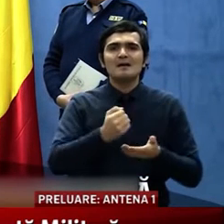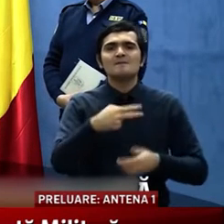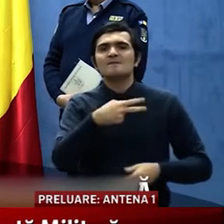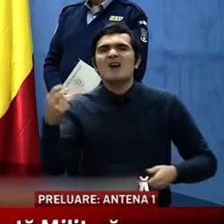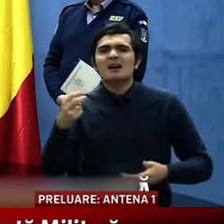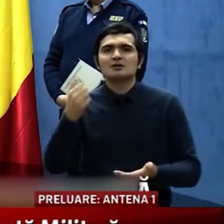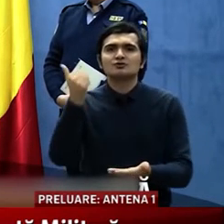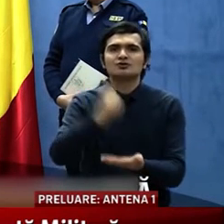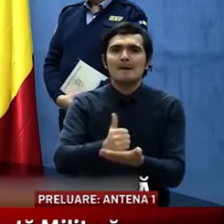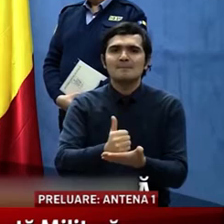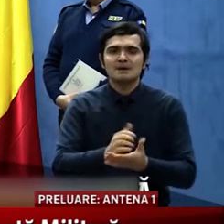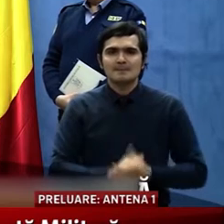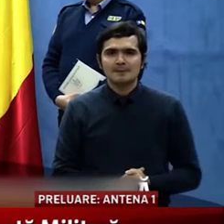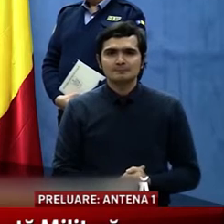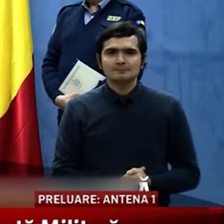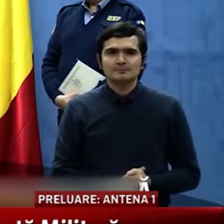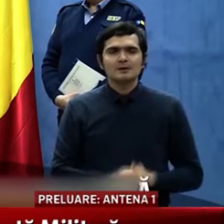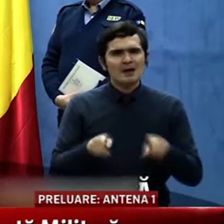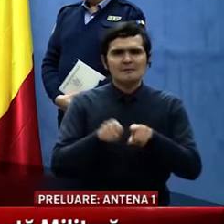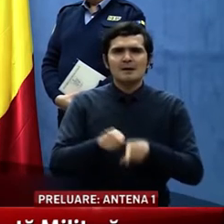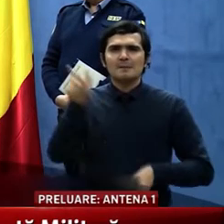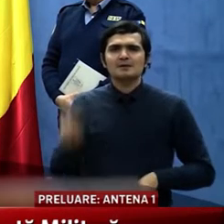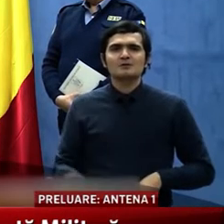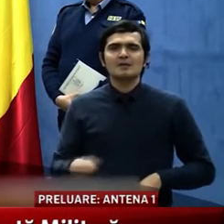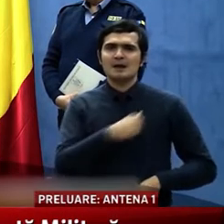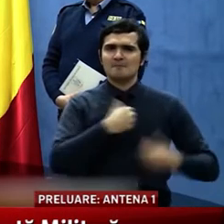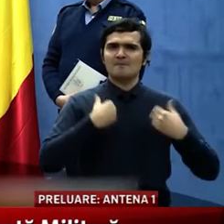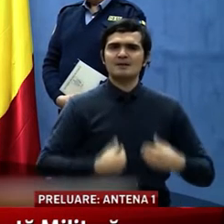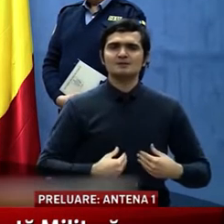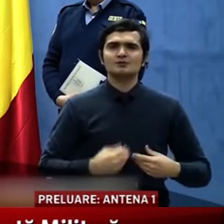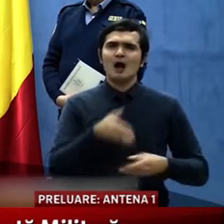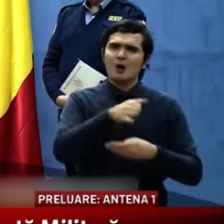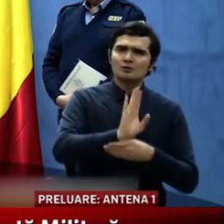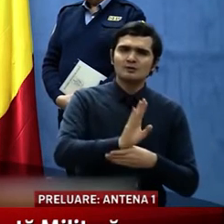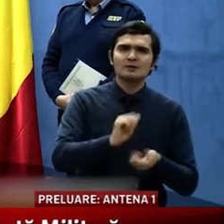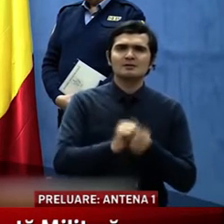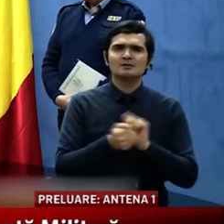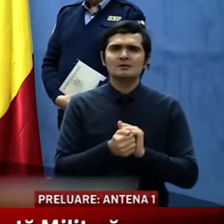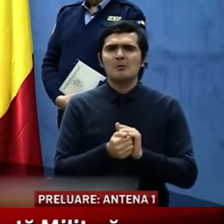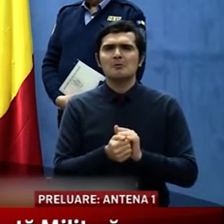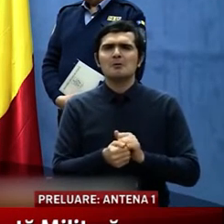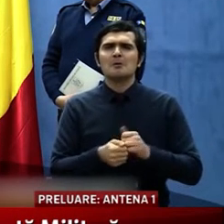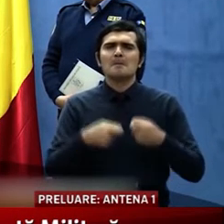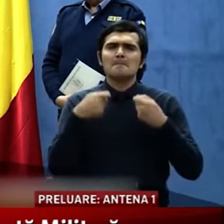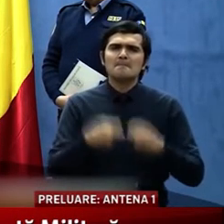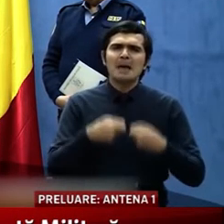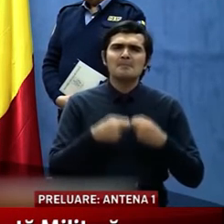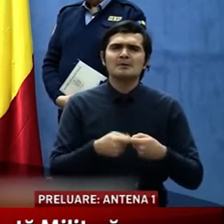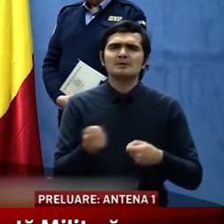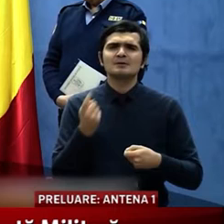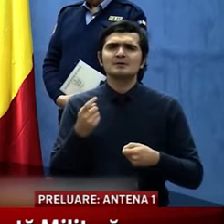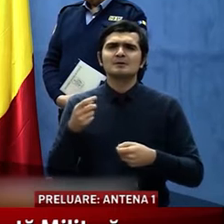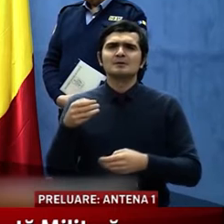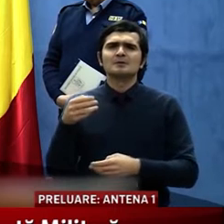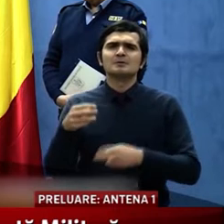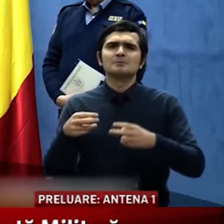Totodată, persoanele fizice autorizate, titulari întreprinderilor individuale, membrii întreprinderilor